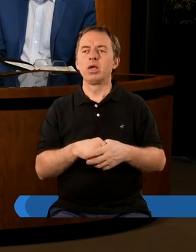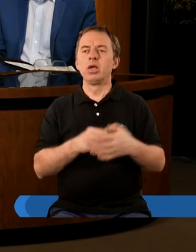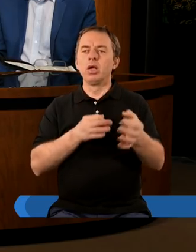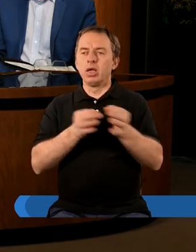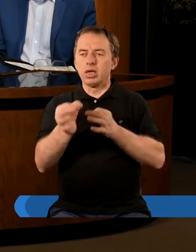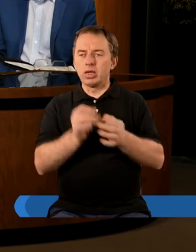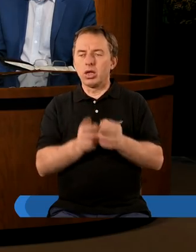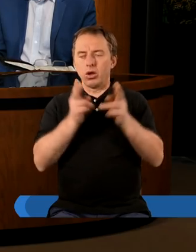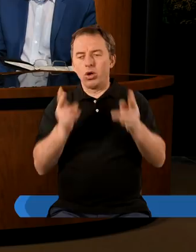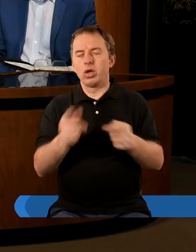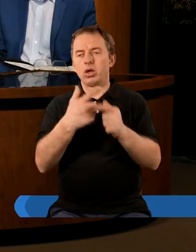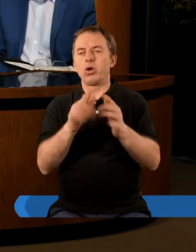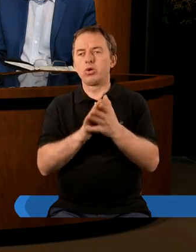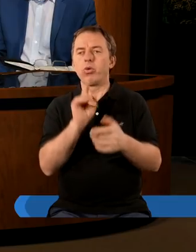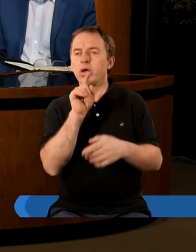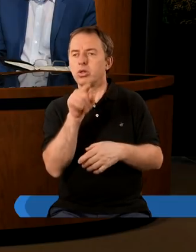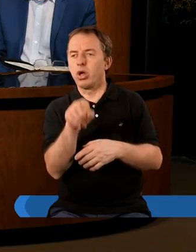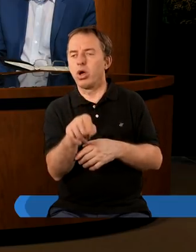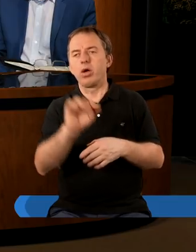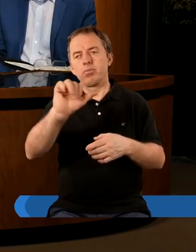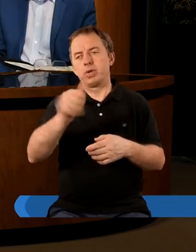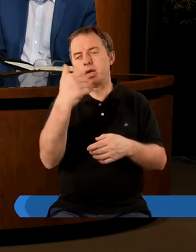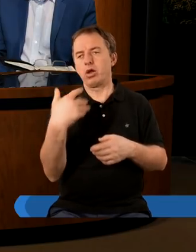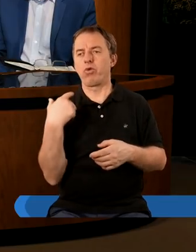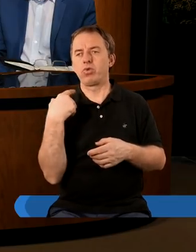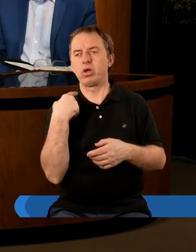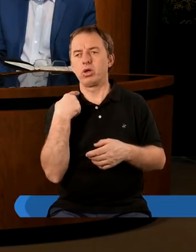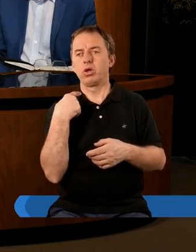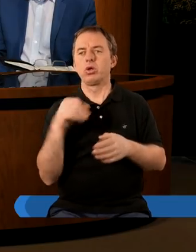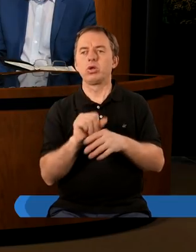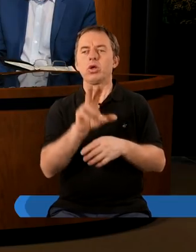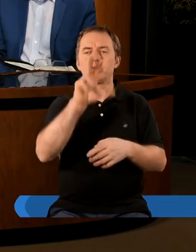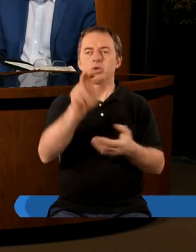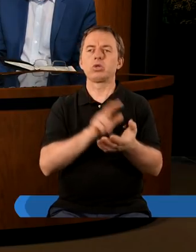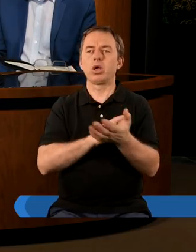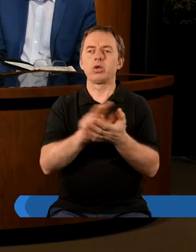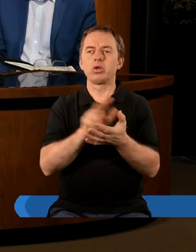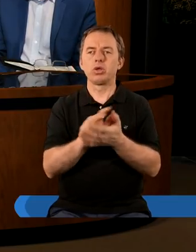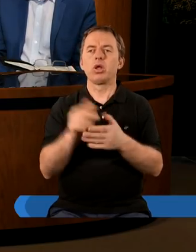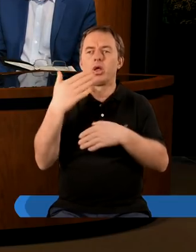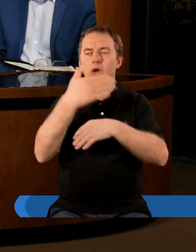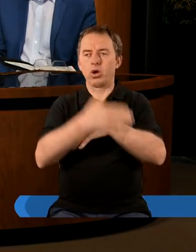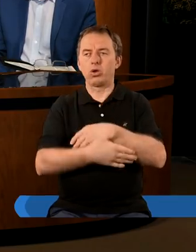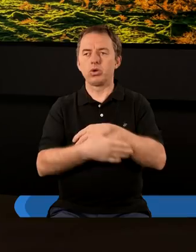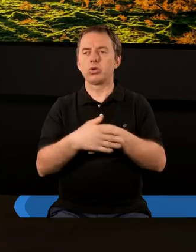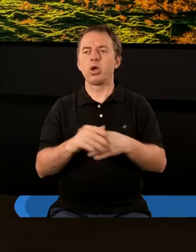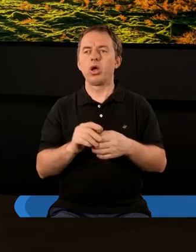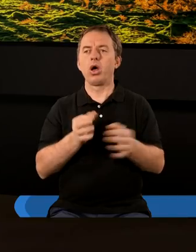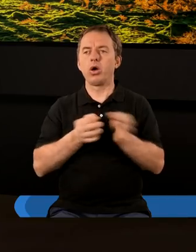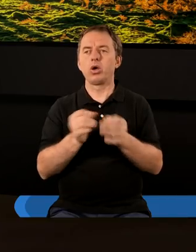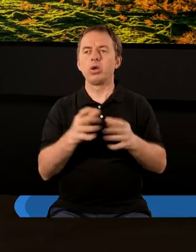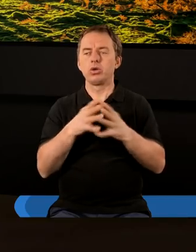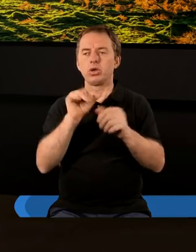okres historii Kościoła to koniec I wieku do tego roku 313, kiedy kończy się ten okres